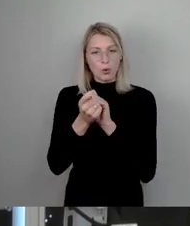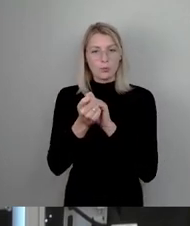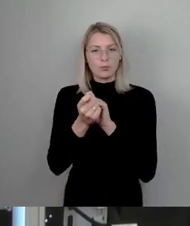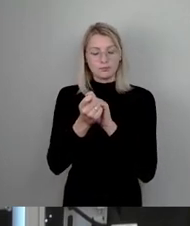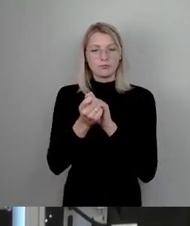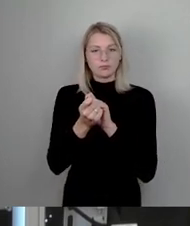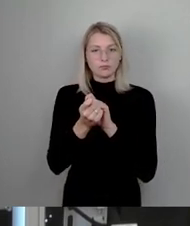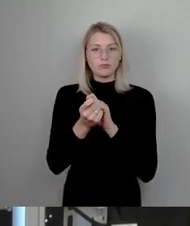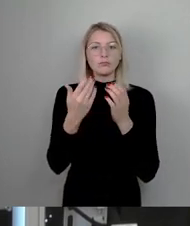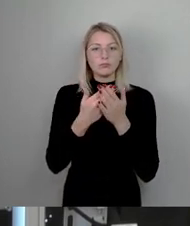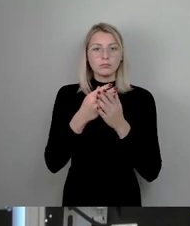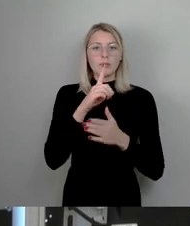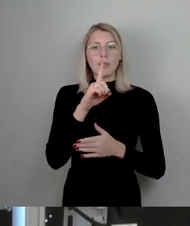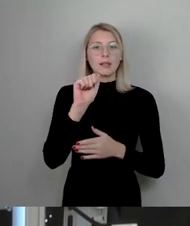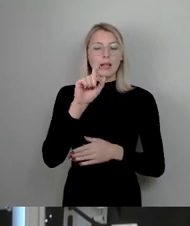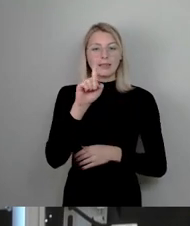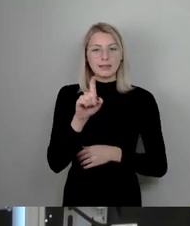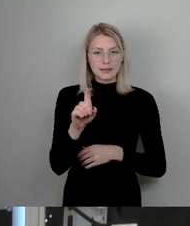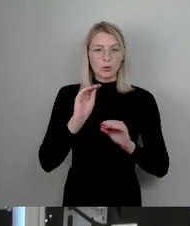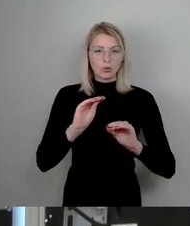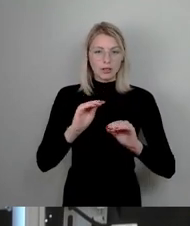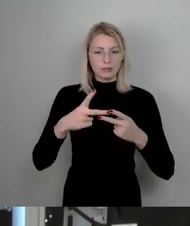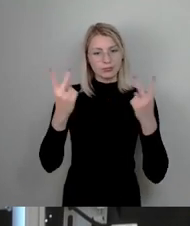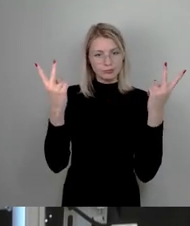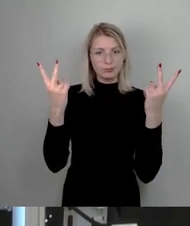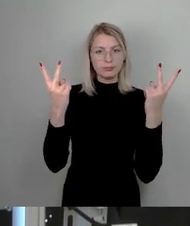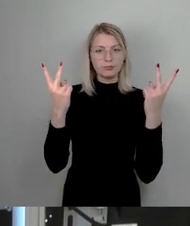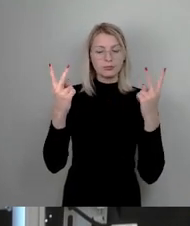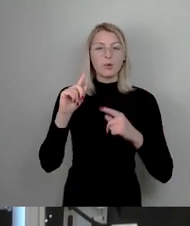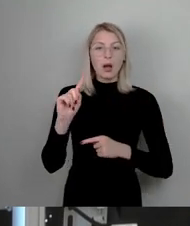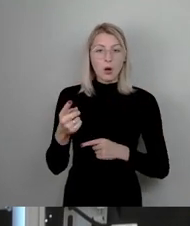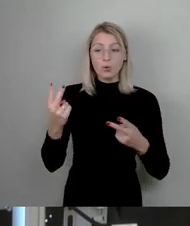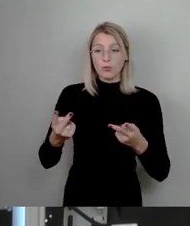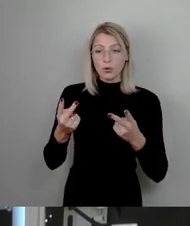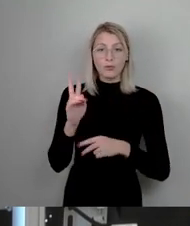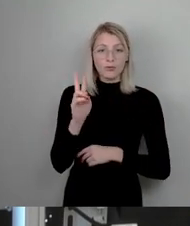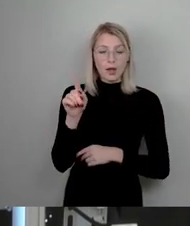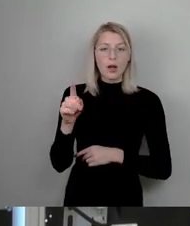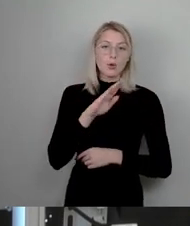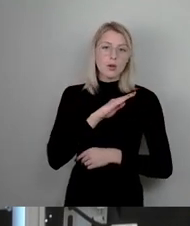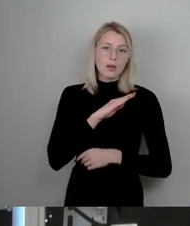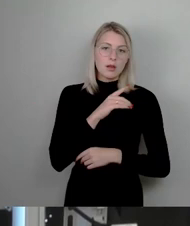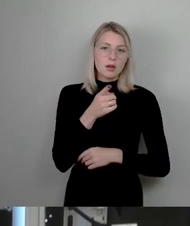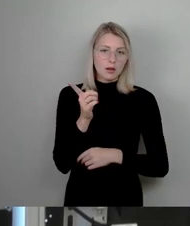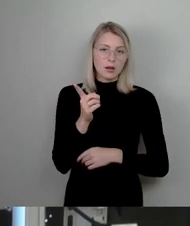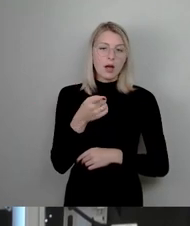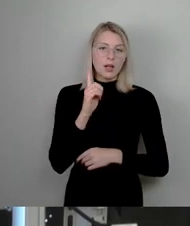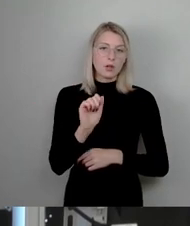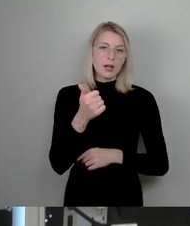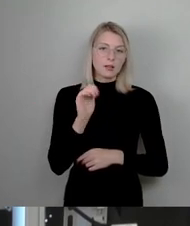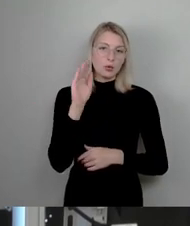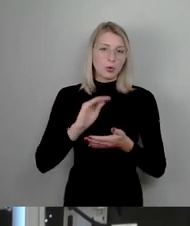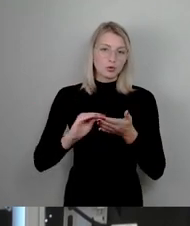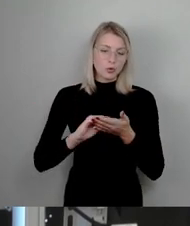der DATZ-Unterricht in Dresden, auch mit befördert durch die Kolleginnen und Kollegen der 101. Oberschule.